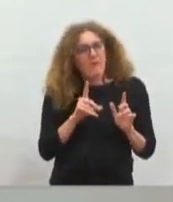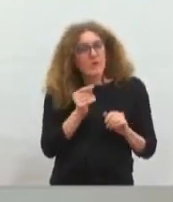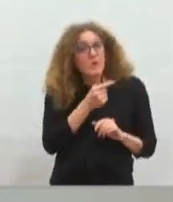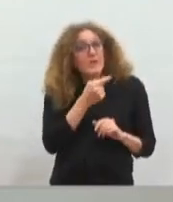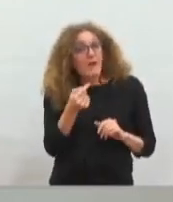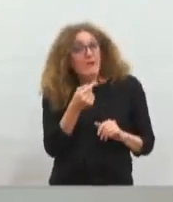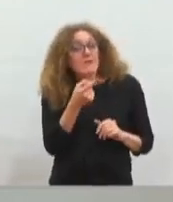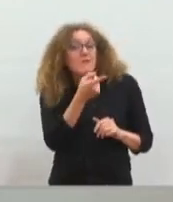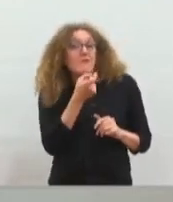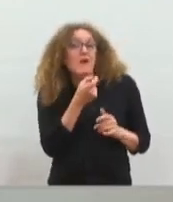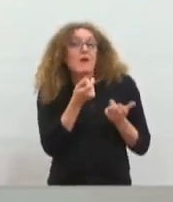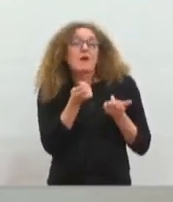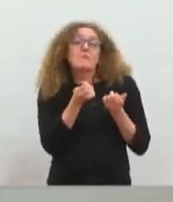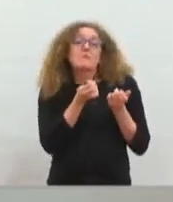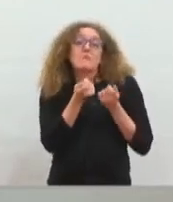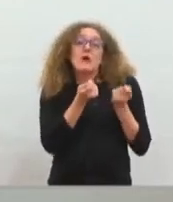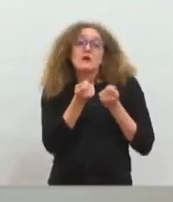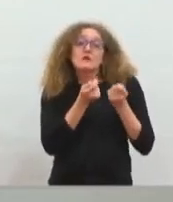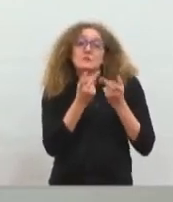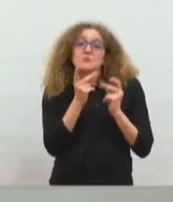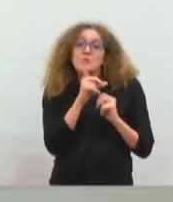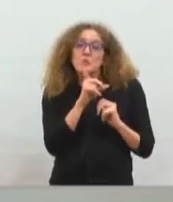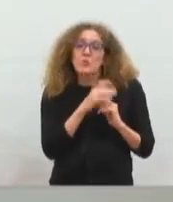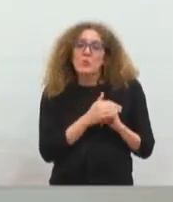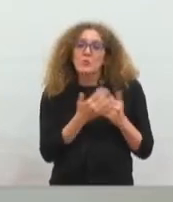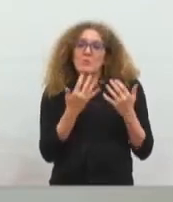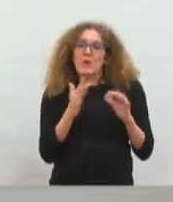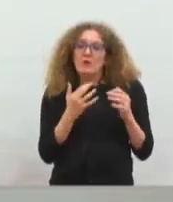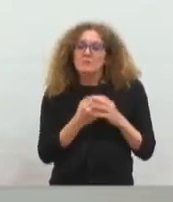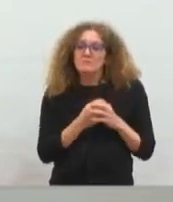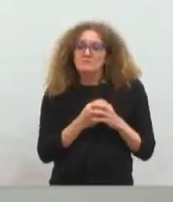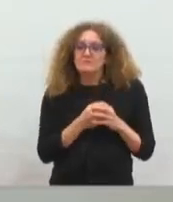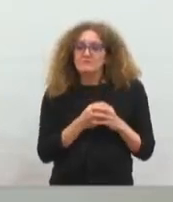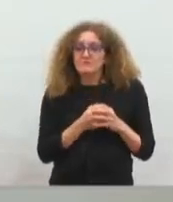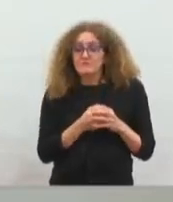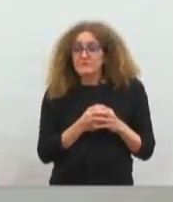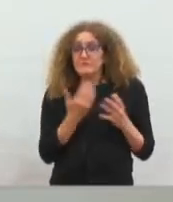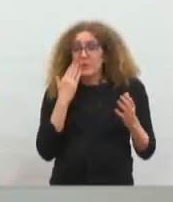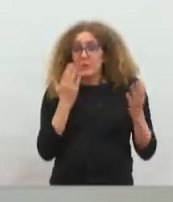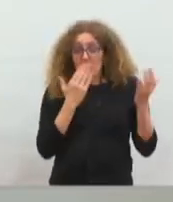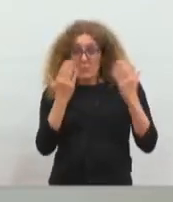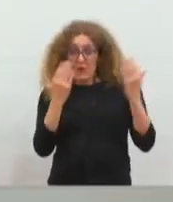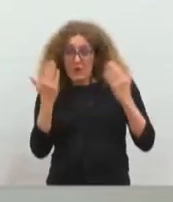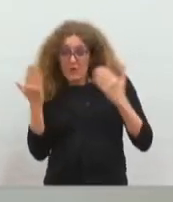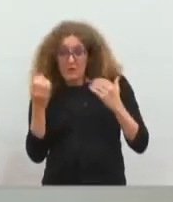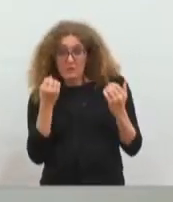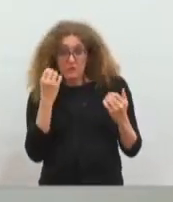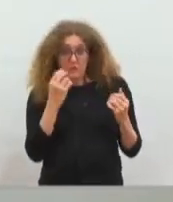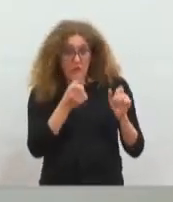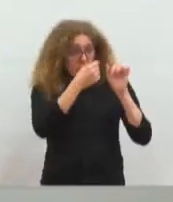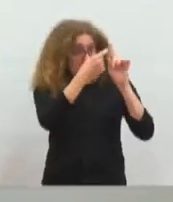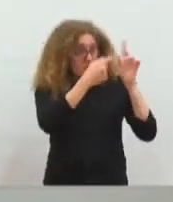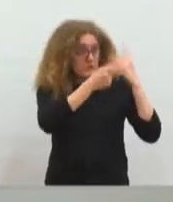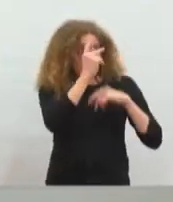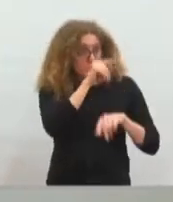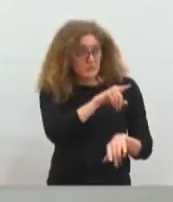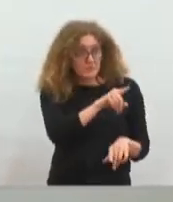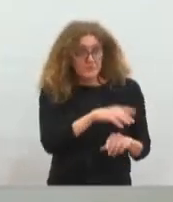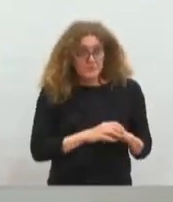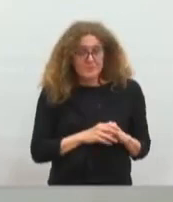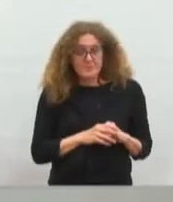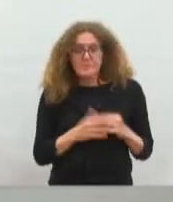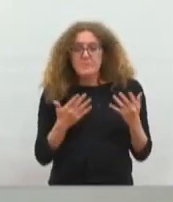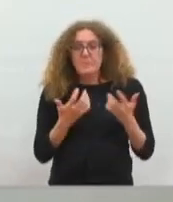globalement, d'un certain point de vue, sur beaucoup de postes, la régie a l'avantage. D'abord, un avantage en ce qui concerne,